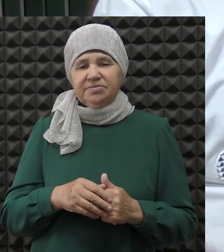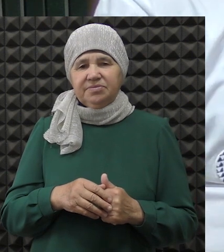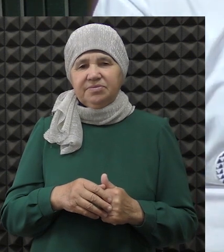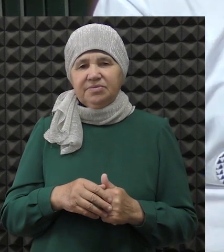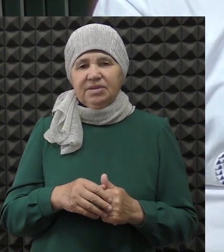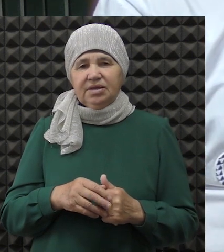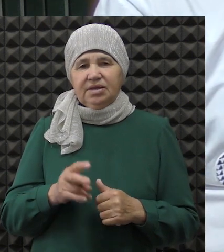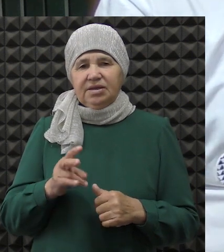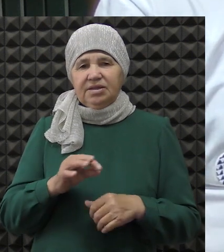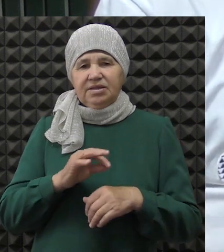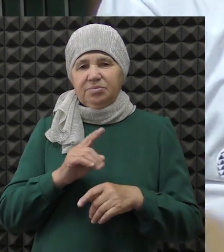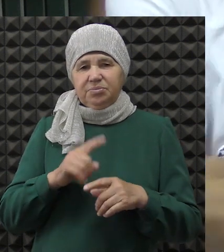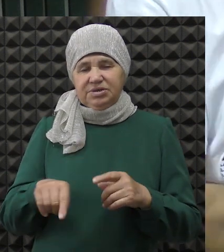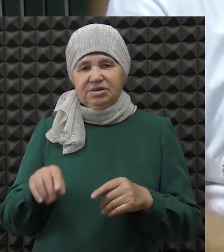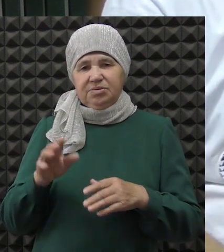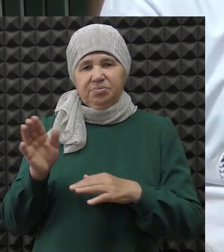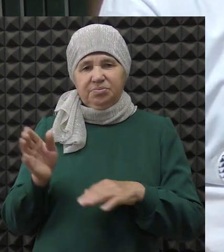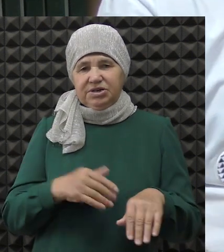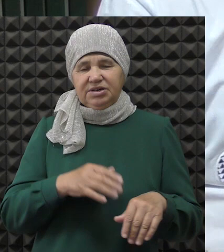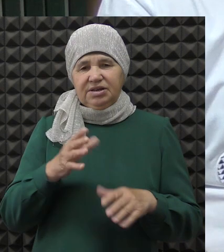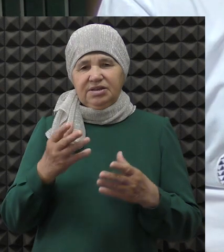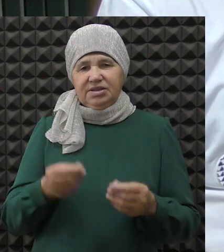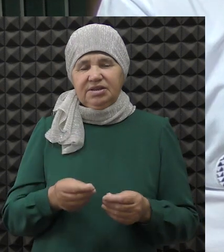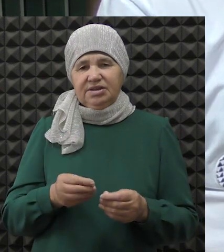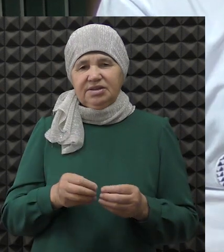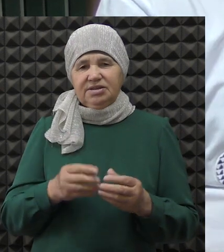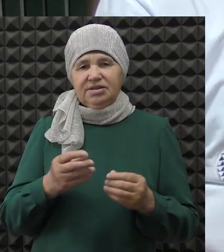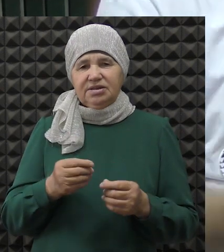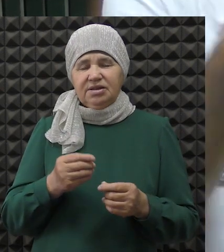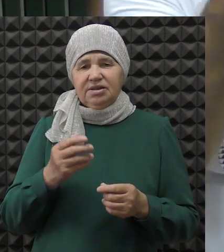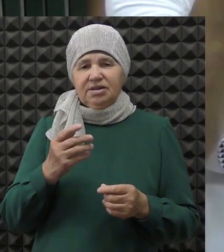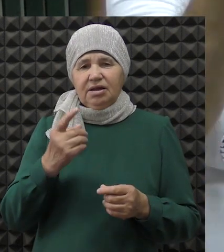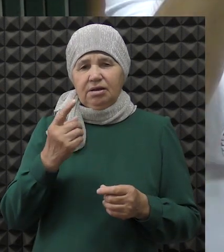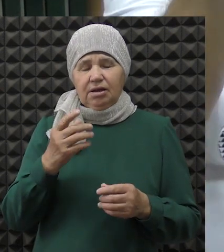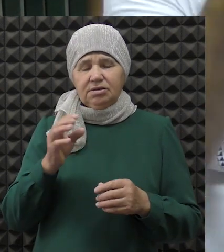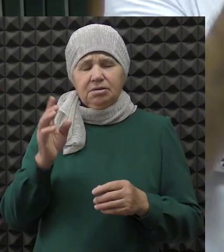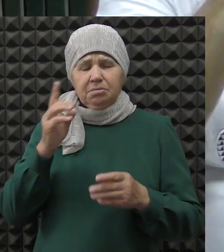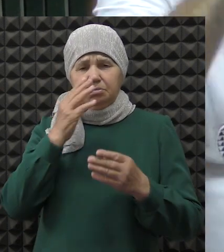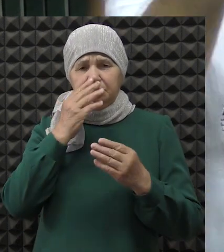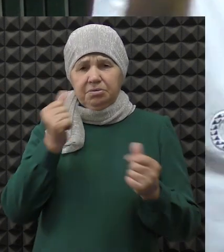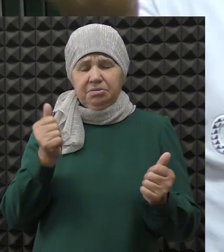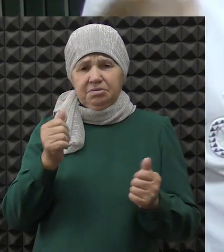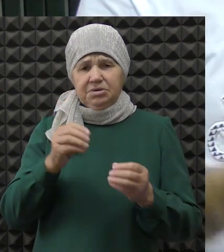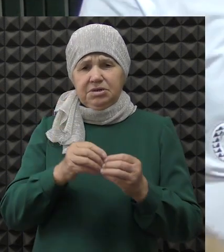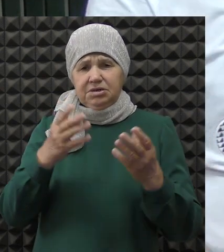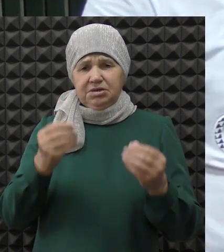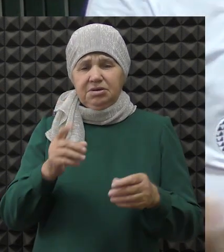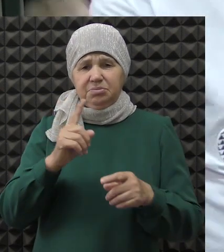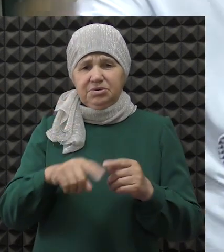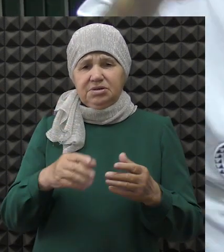Не быстро прилетели. Да, да. Курсы быстро пролетели. есть не быстро прошли. Ну, странно. Один миг, все.